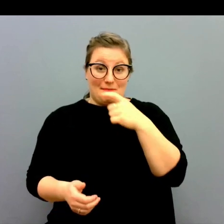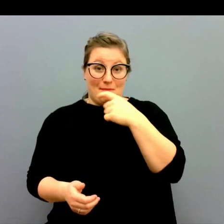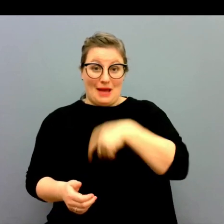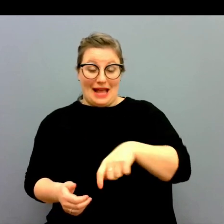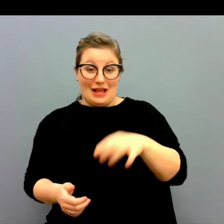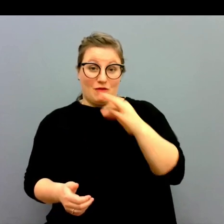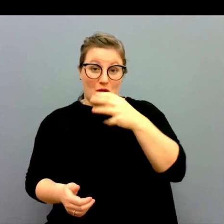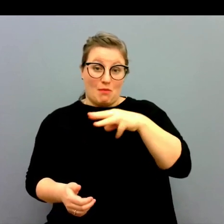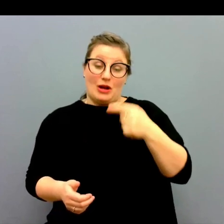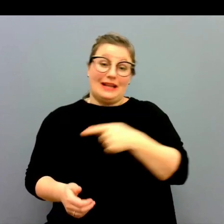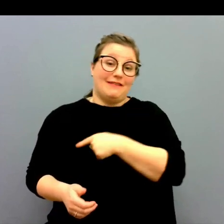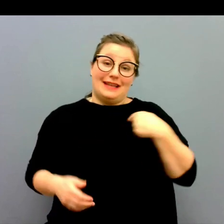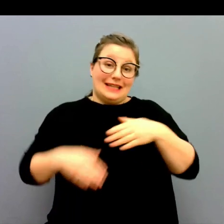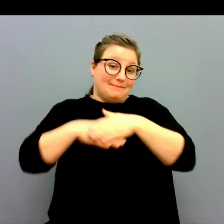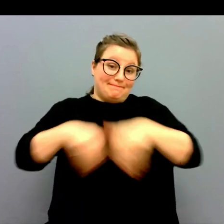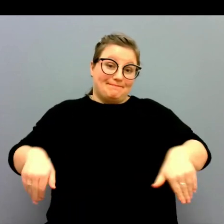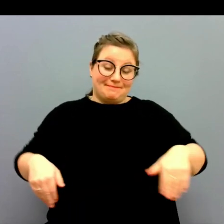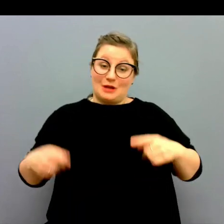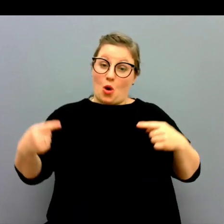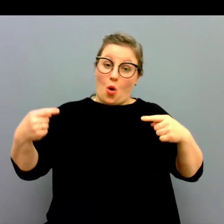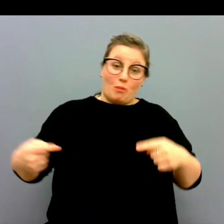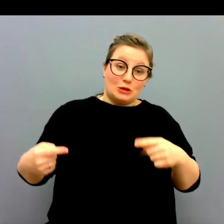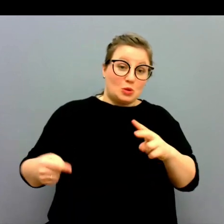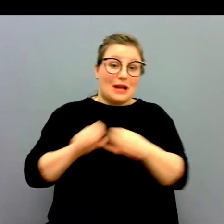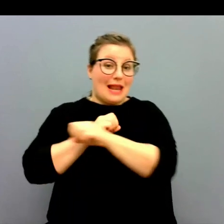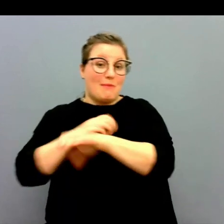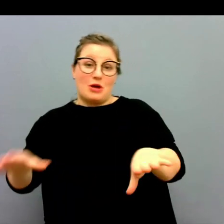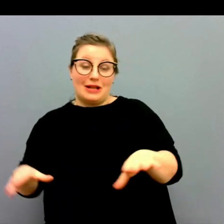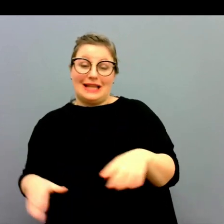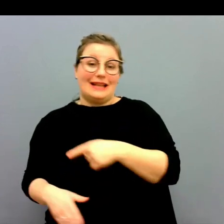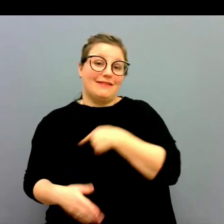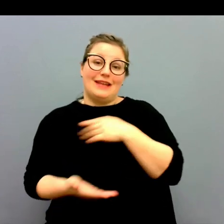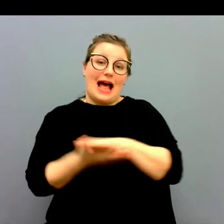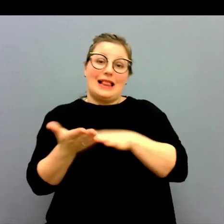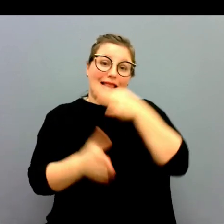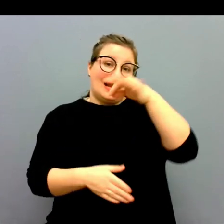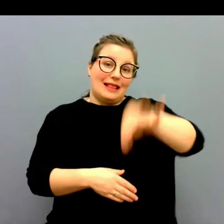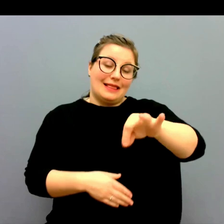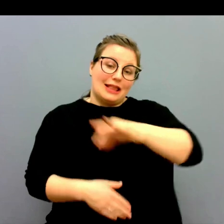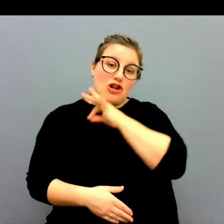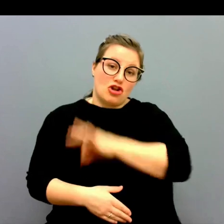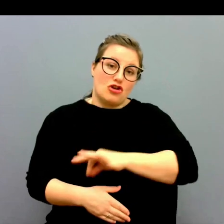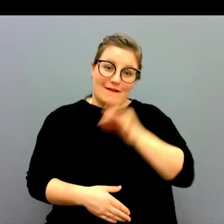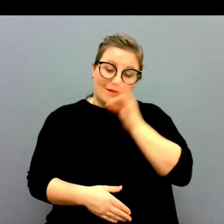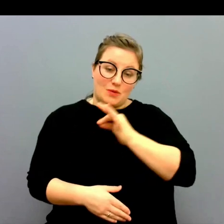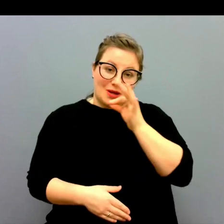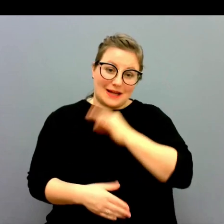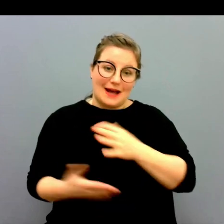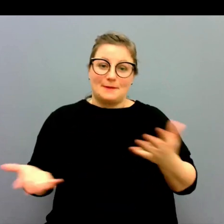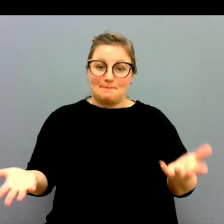vi lägger oss i, vare sig från opposition eller majoritet i rikspolitiken.